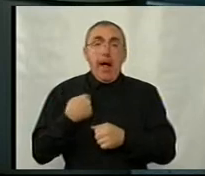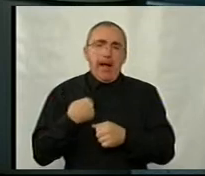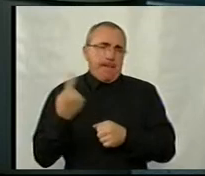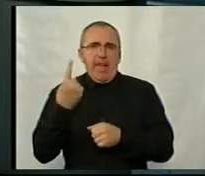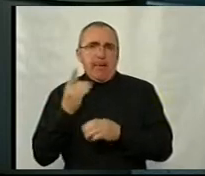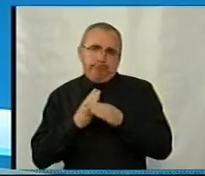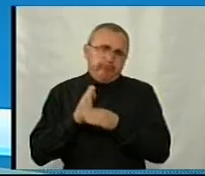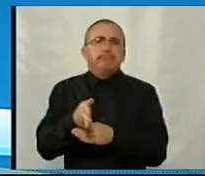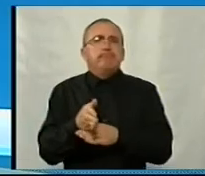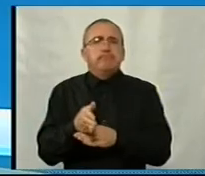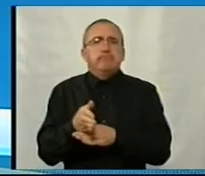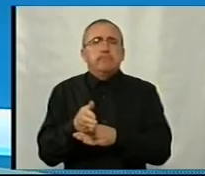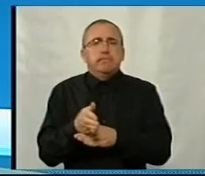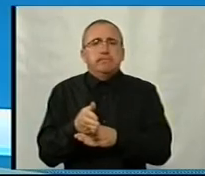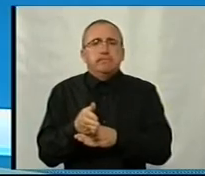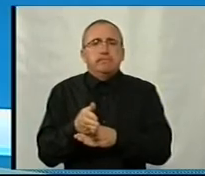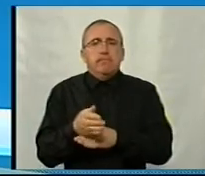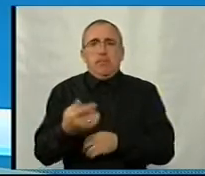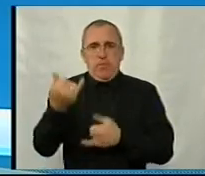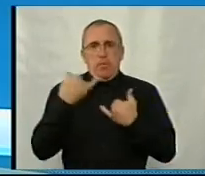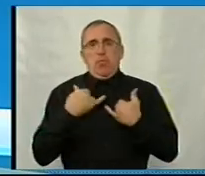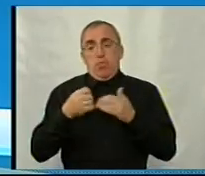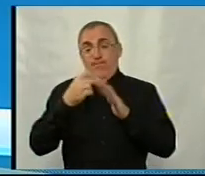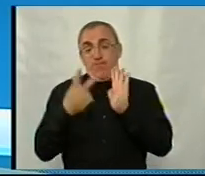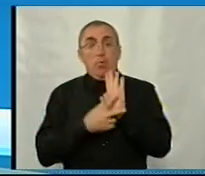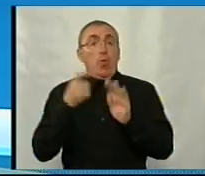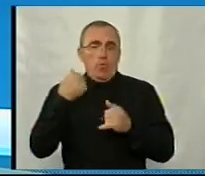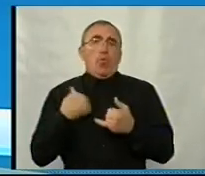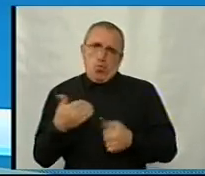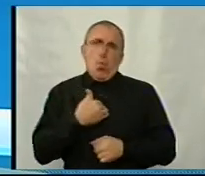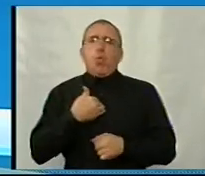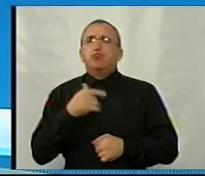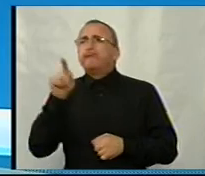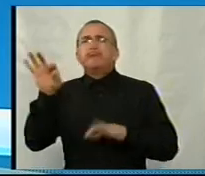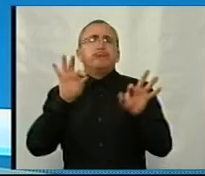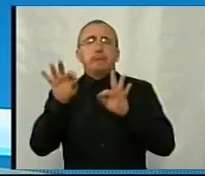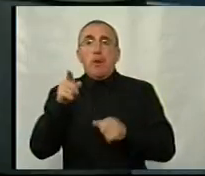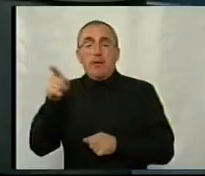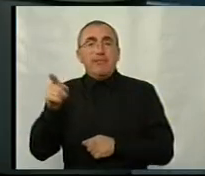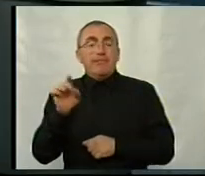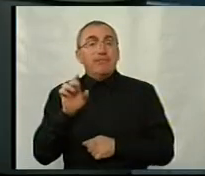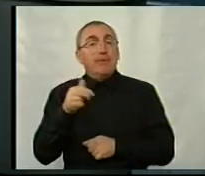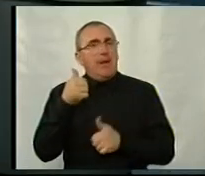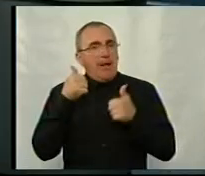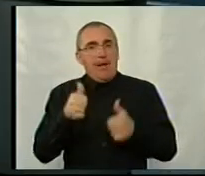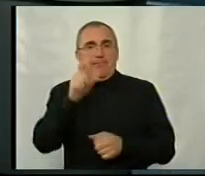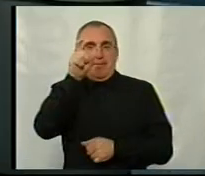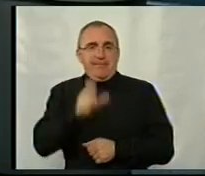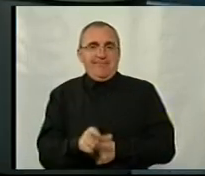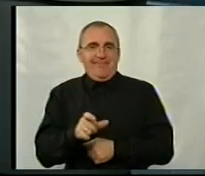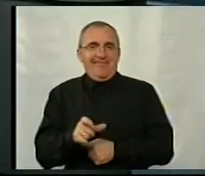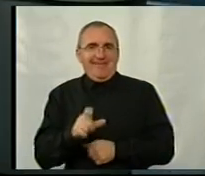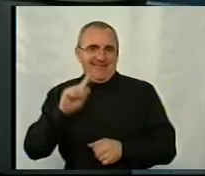першим до вас, і мені випнулося 18 років, і от кажу, хочу. І тоді? Ви були б гарним кандидатом на